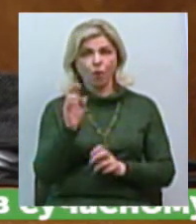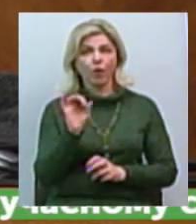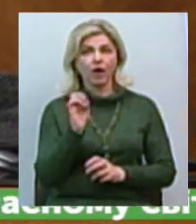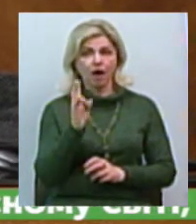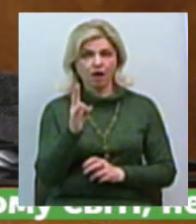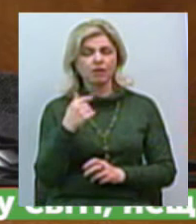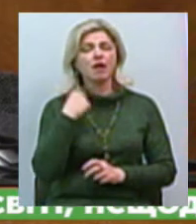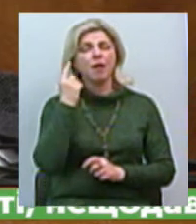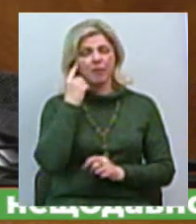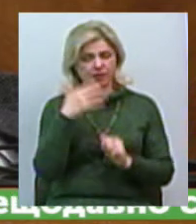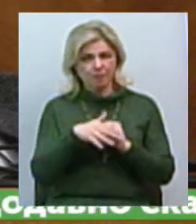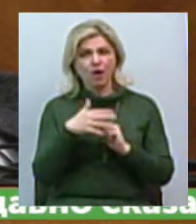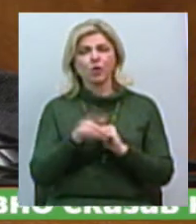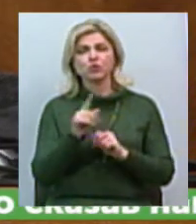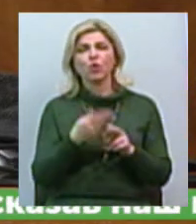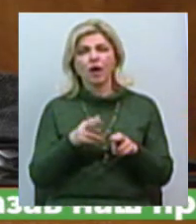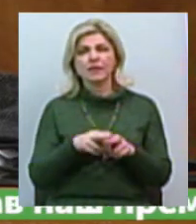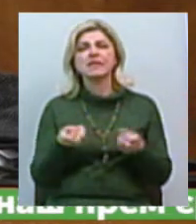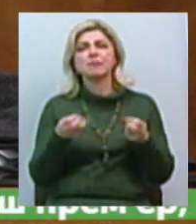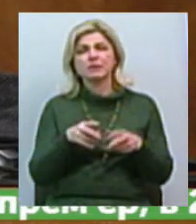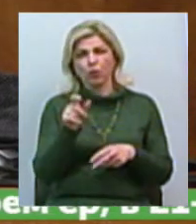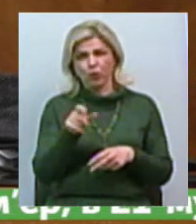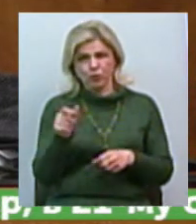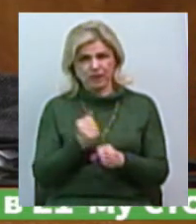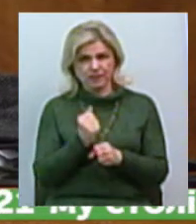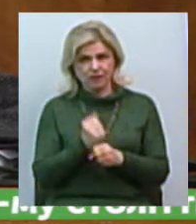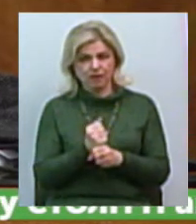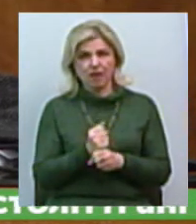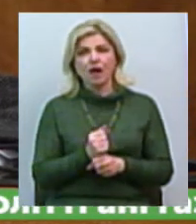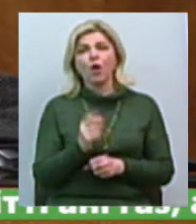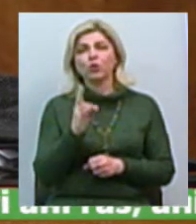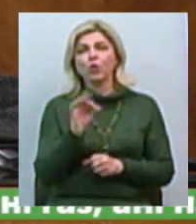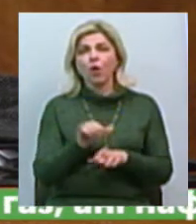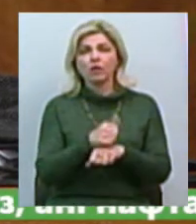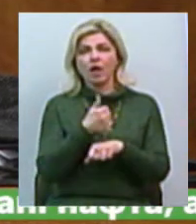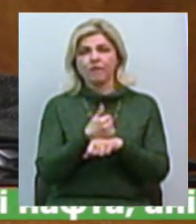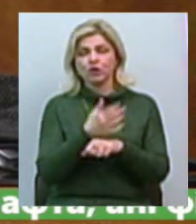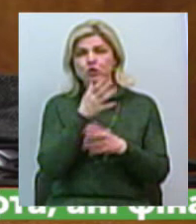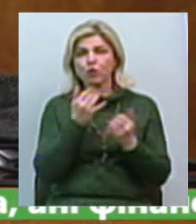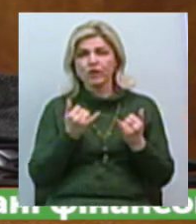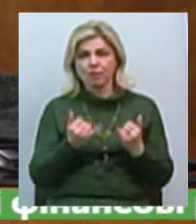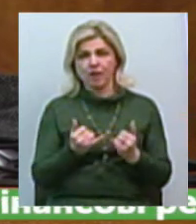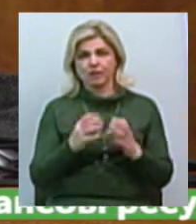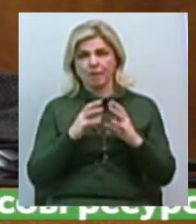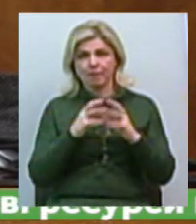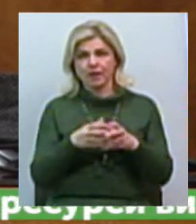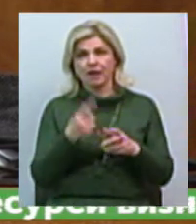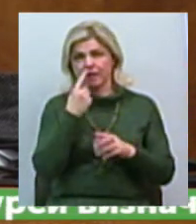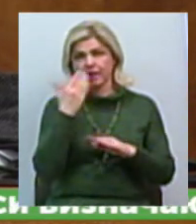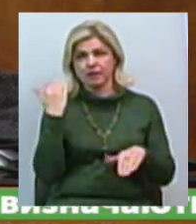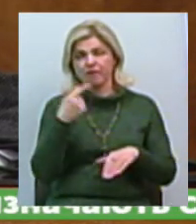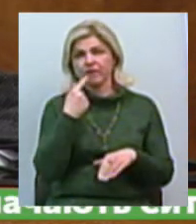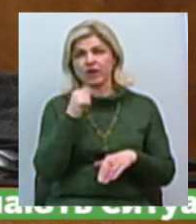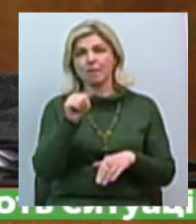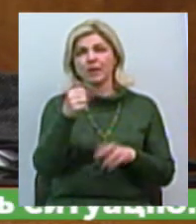заинтересовані люди, ми зараз не об цьому говоримо, але саме головне в современному мірі, от недавно сказав наш прем'єр, в